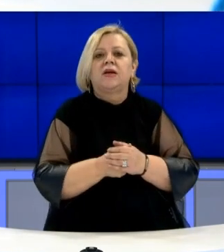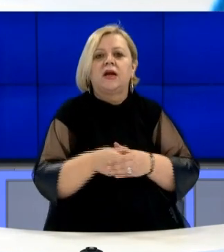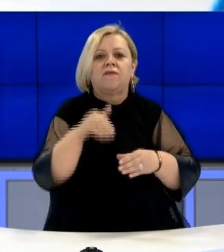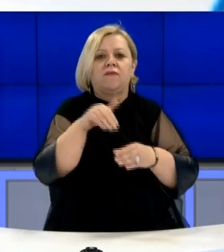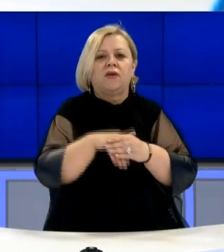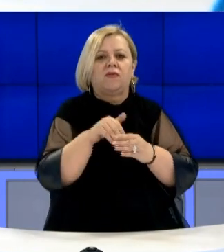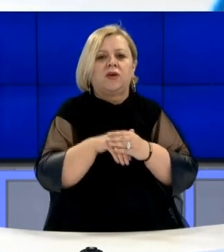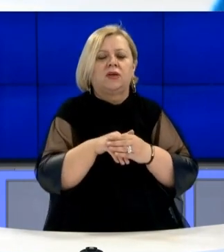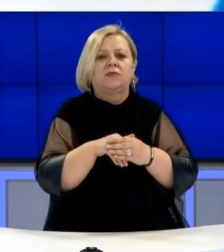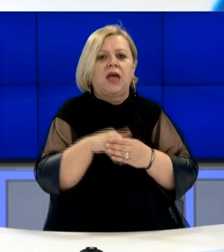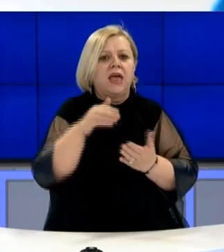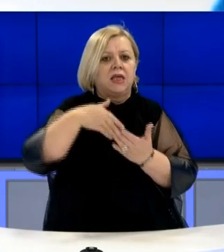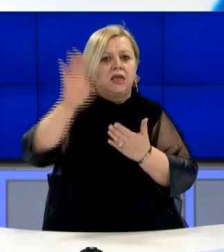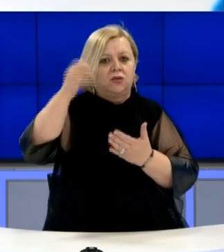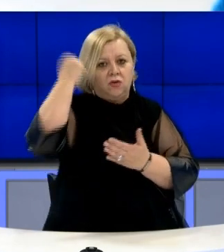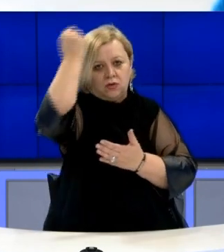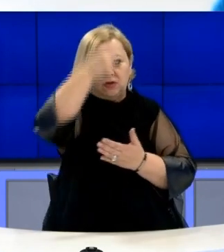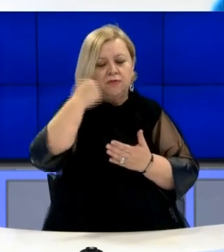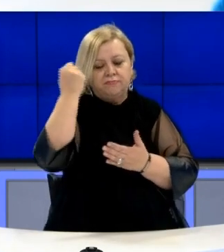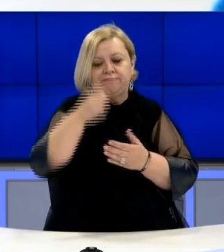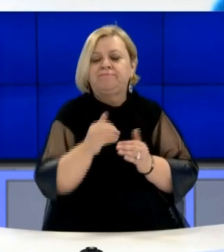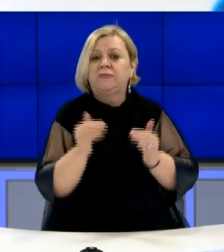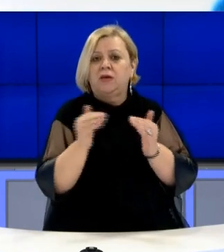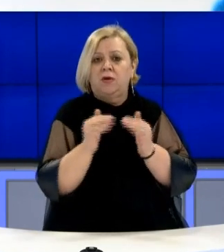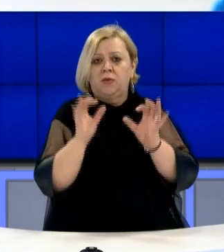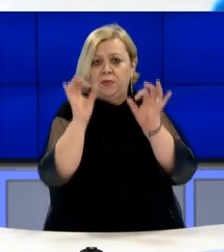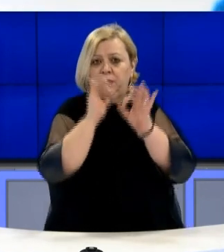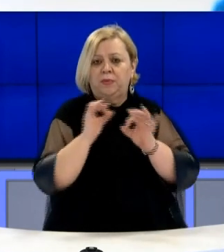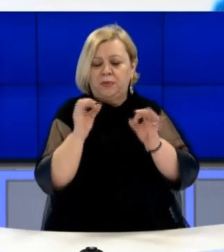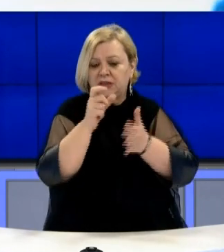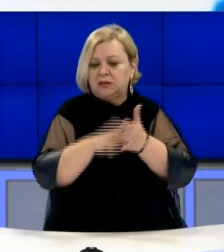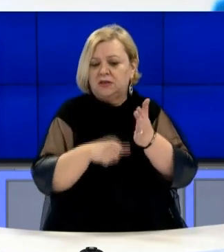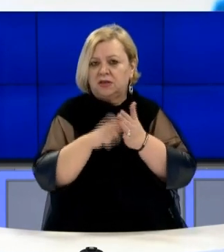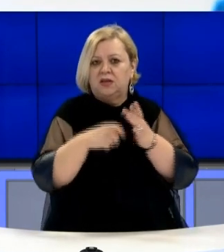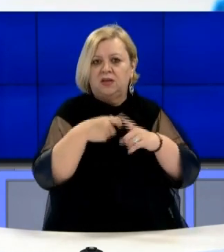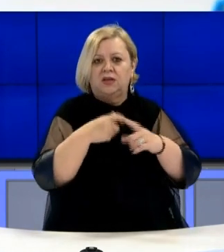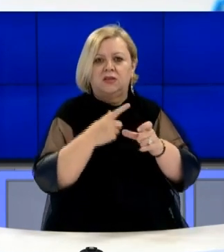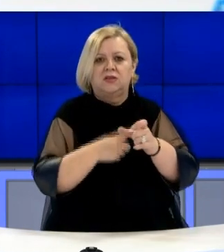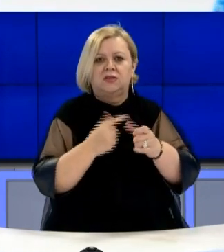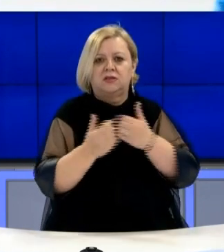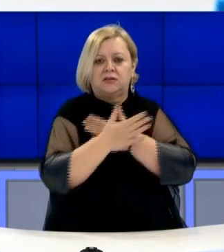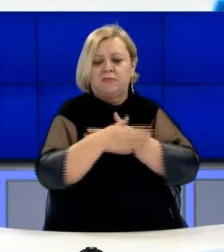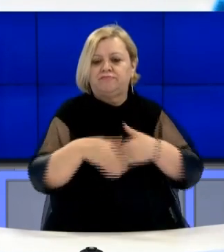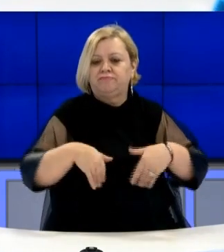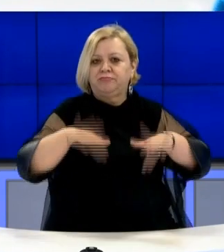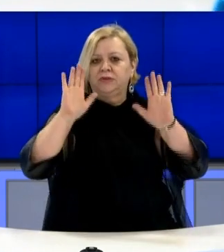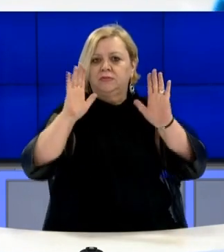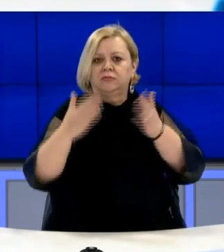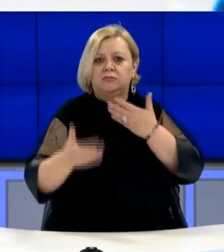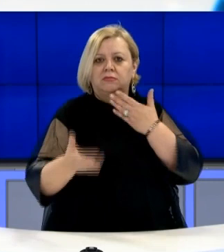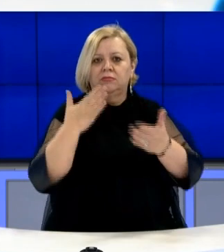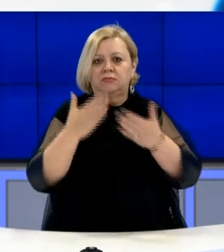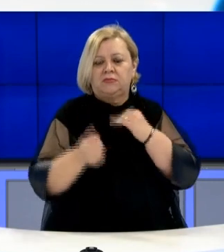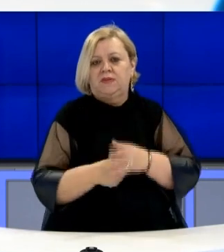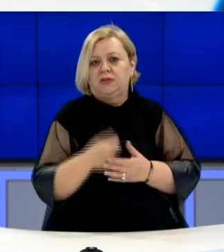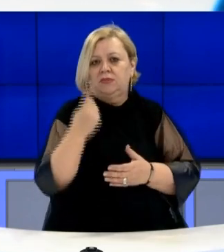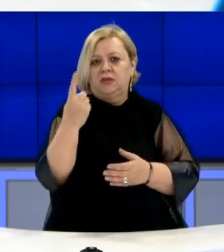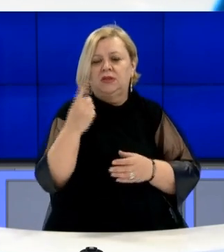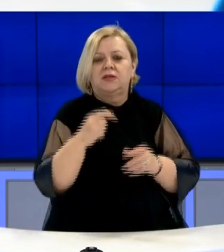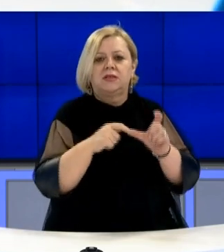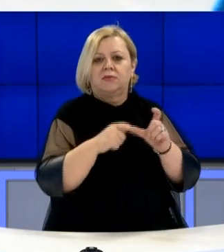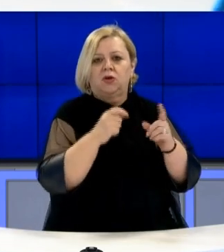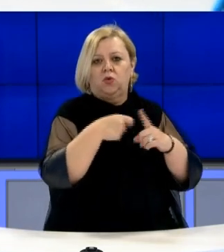nga diaspora. Mosbajtimet për këtë qështje ka mbërë që gjithë antarët e Këqëzës talishojnë mbledhjen me përja shtim të Sami Kurteshit.